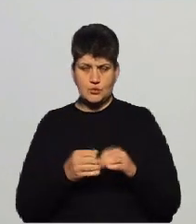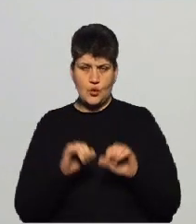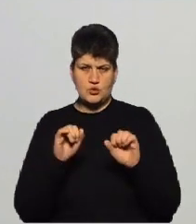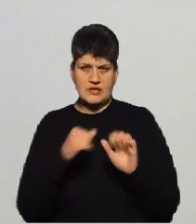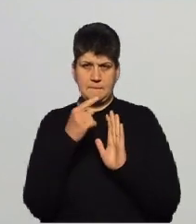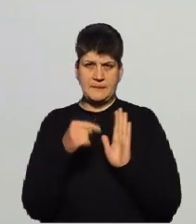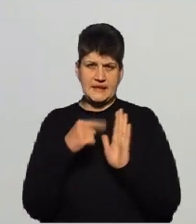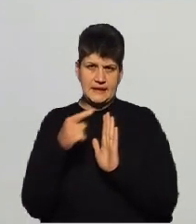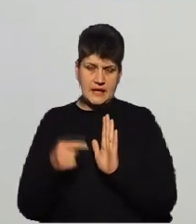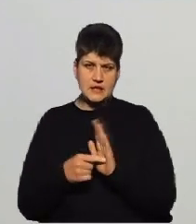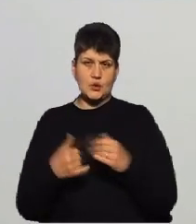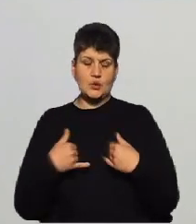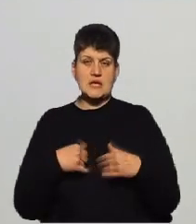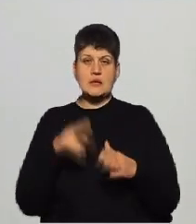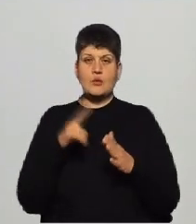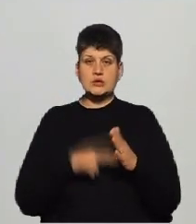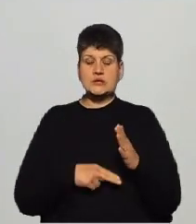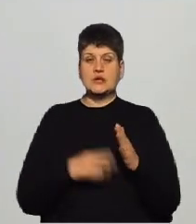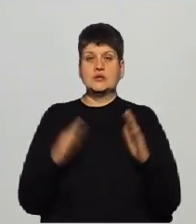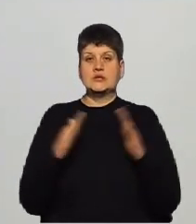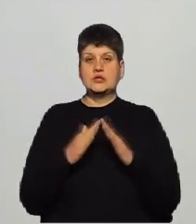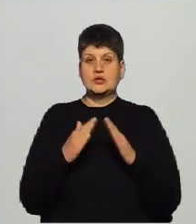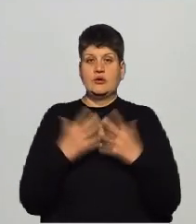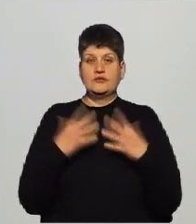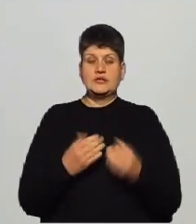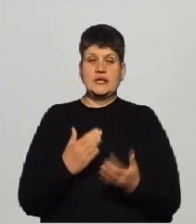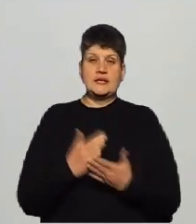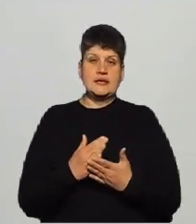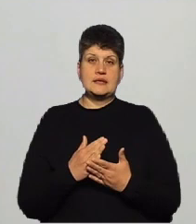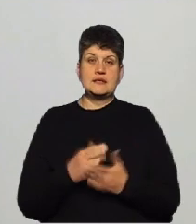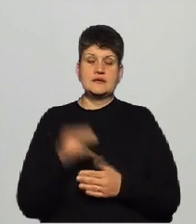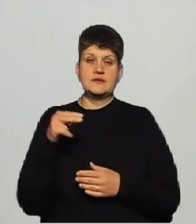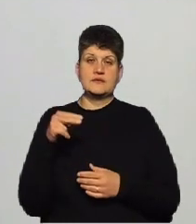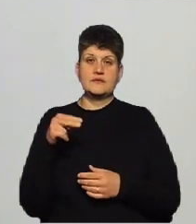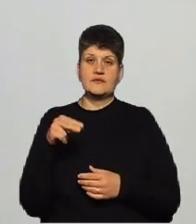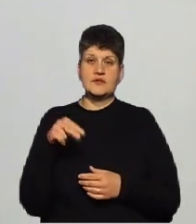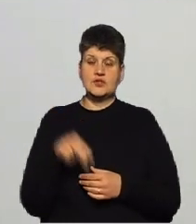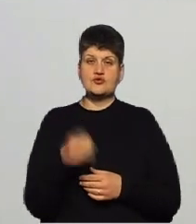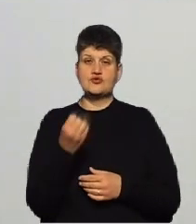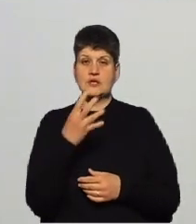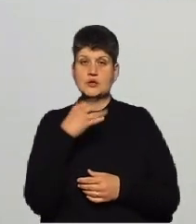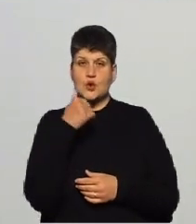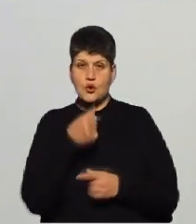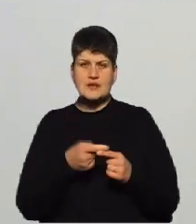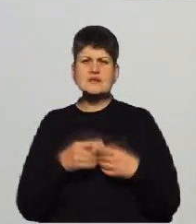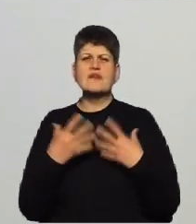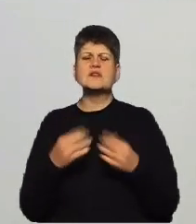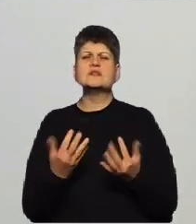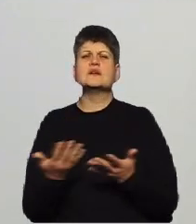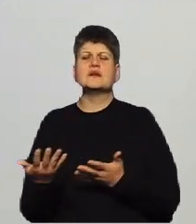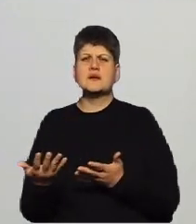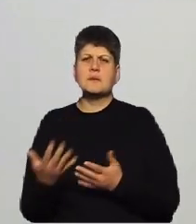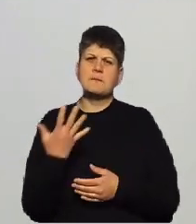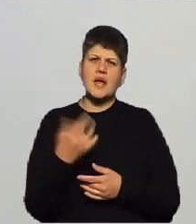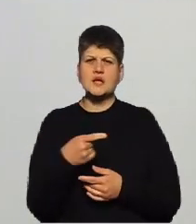в нас податок на житло існує вже від 2014 року, це вже скільки в нас, 5-6 років.